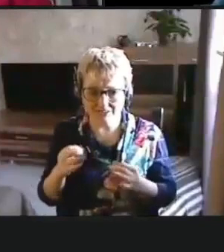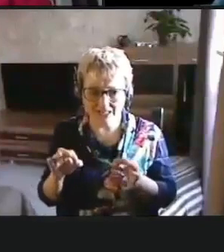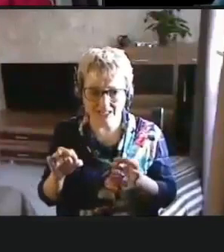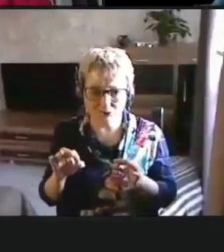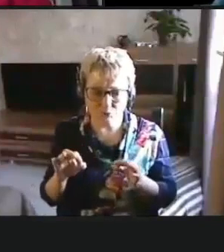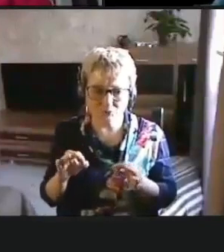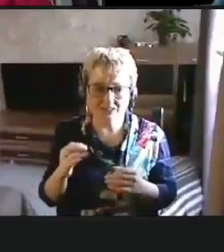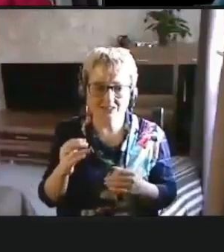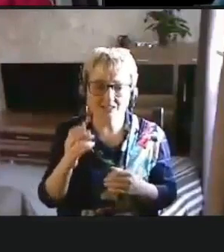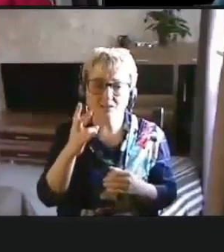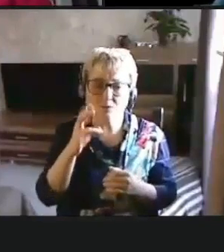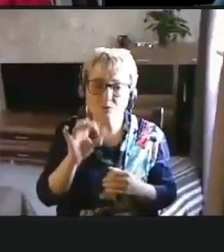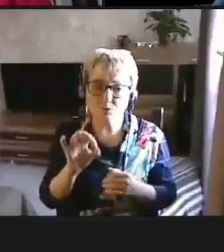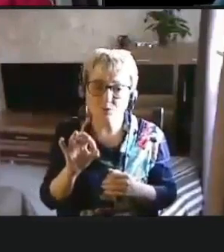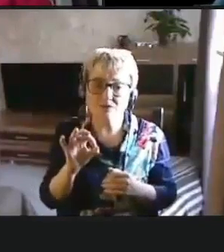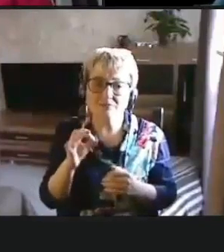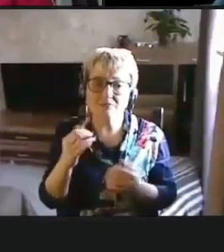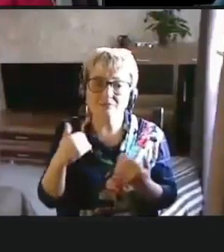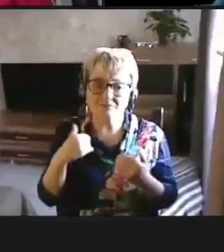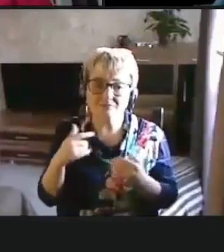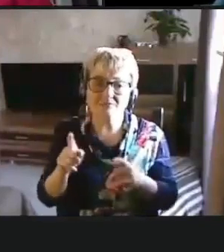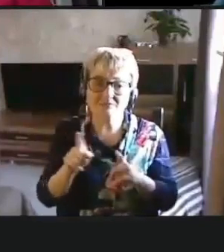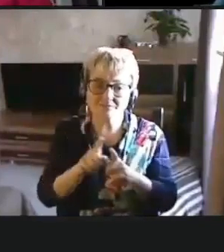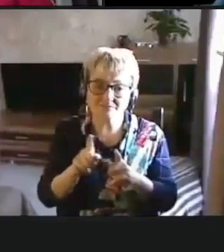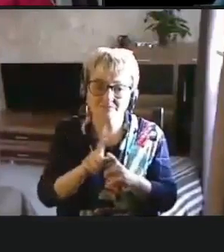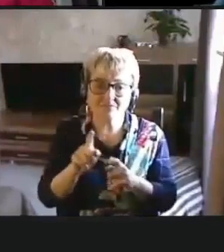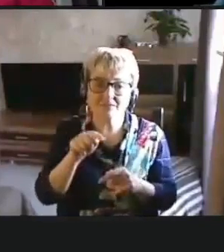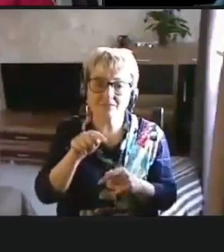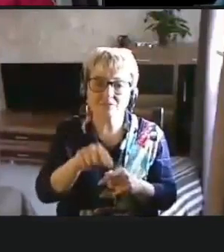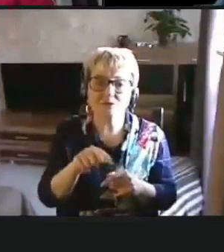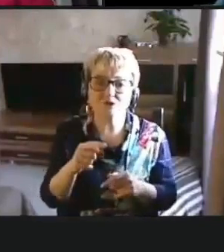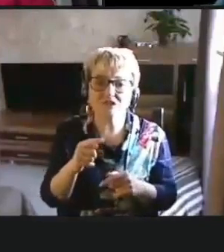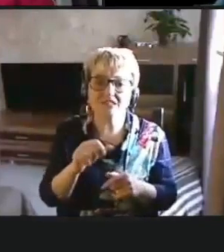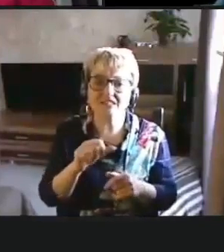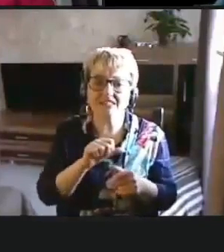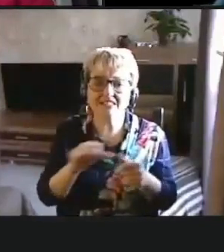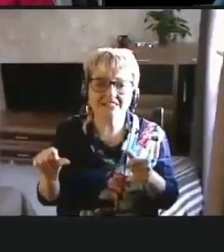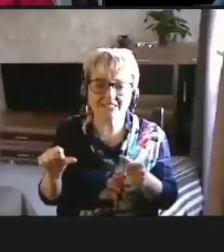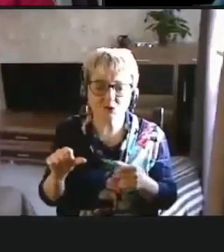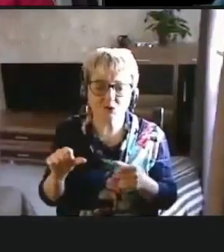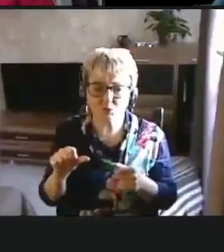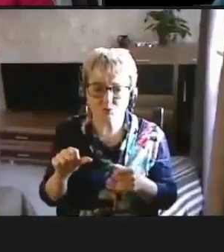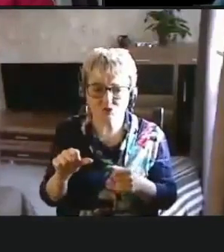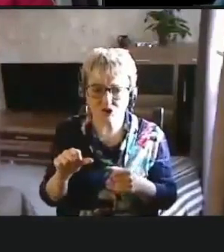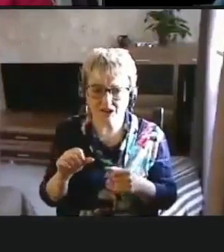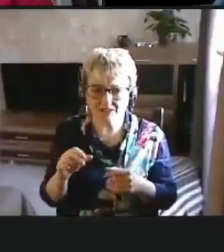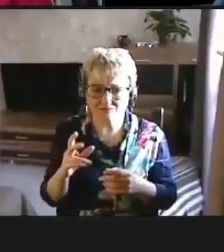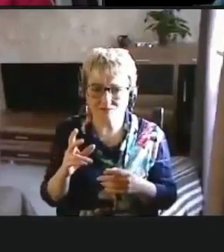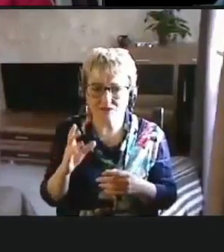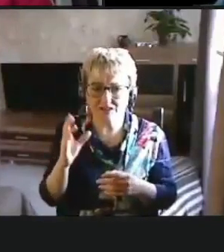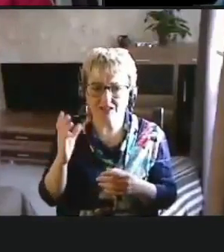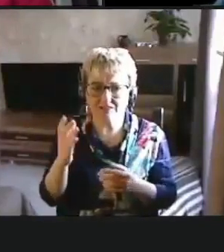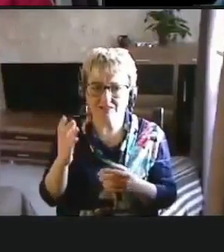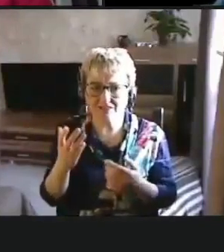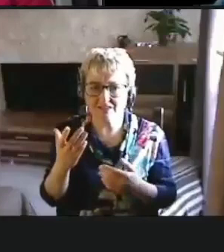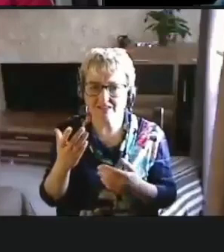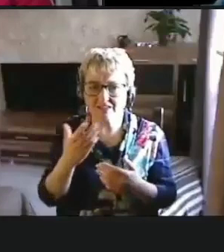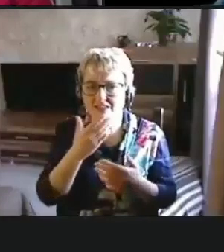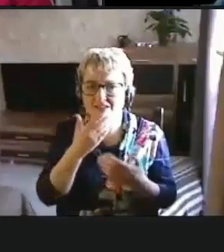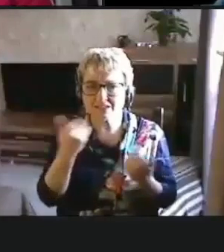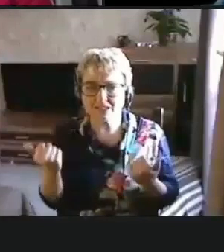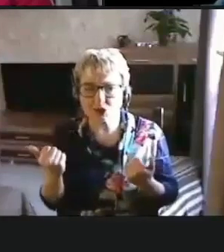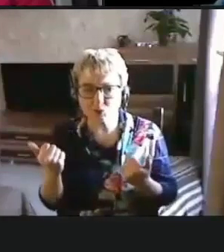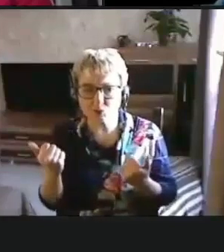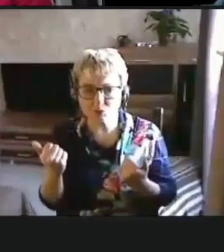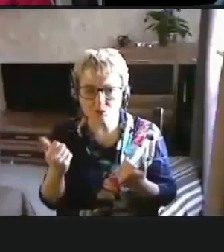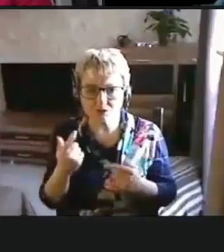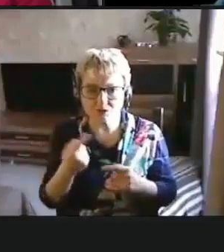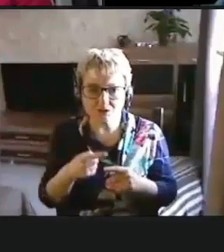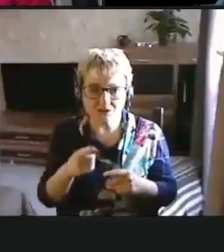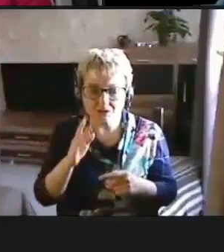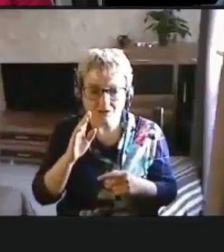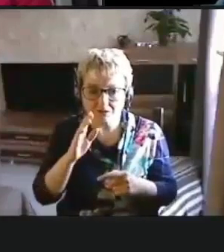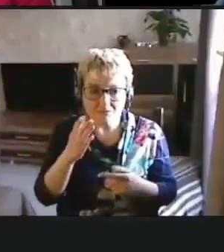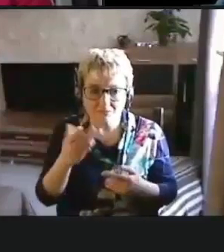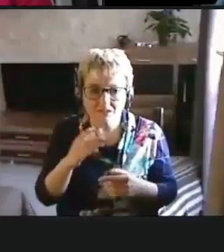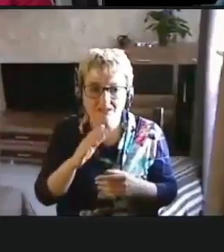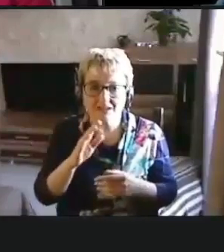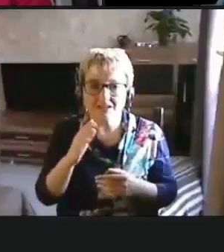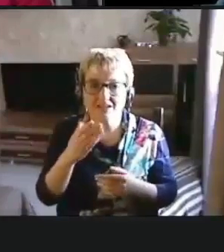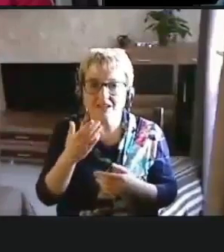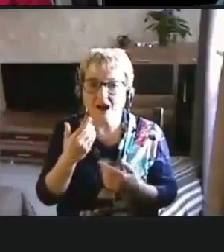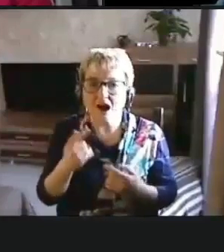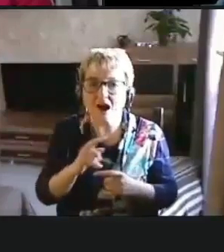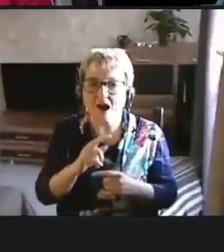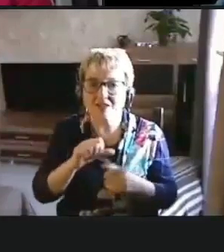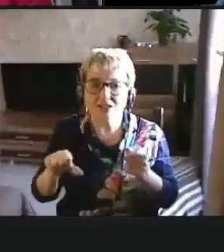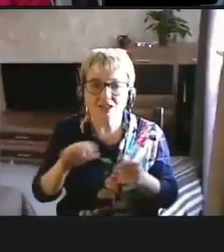но мы все равно и то, что это исключает, когда ее нету, это просто исключает